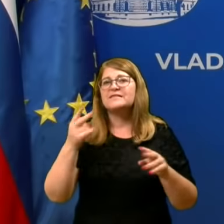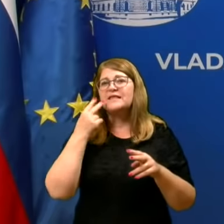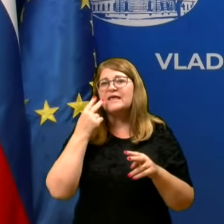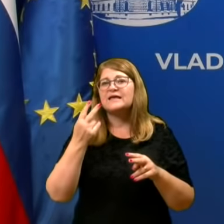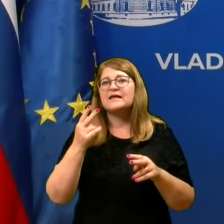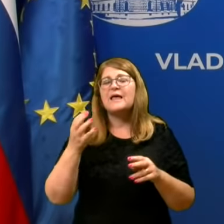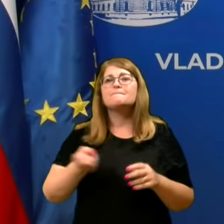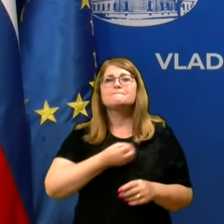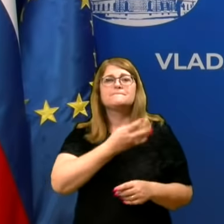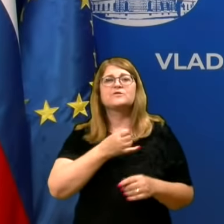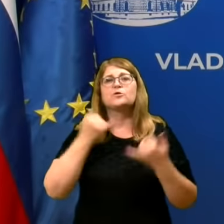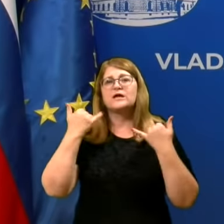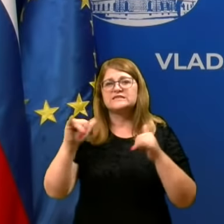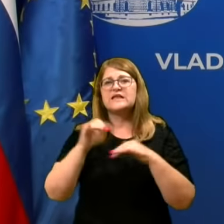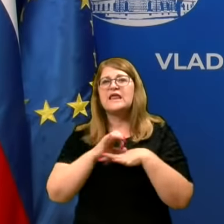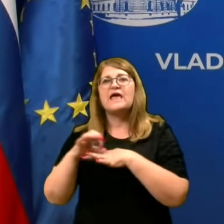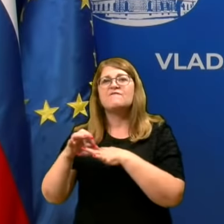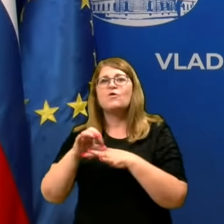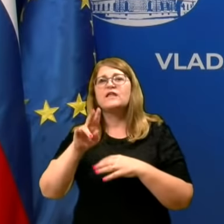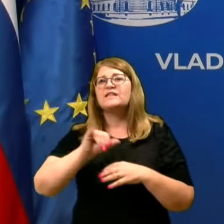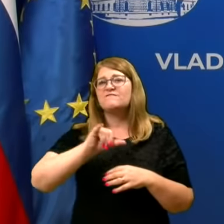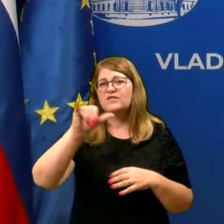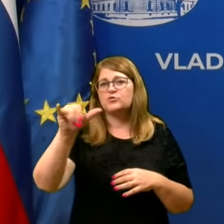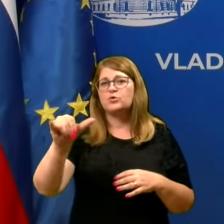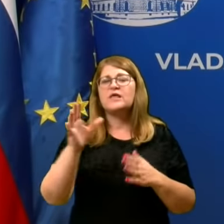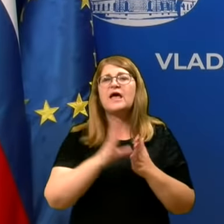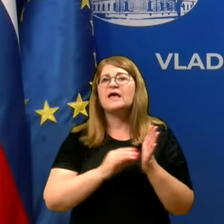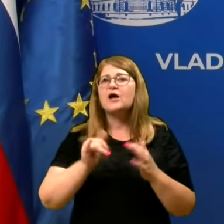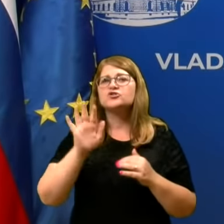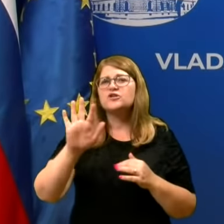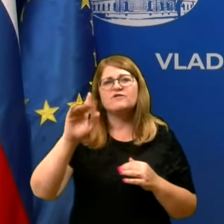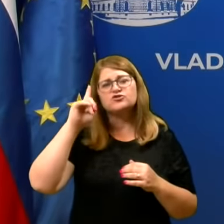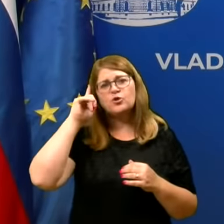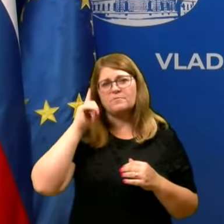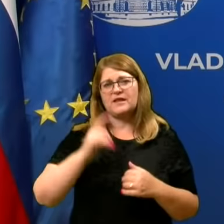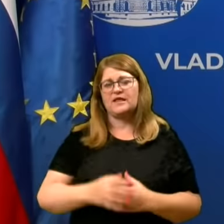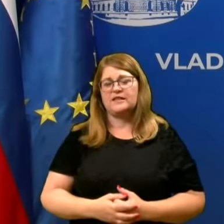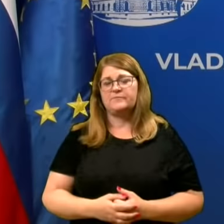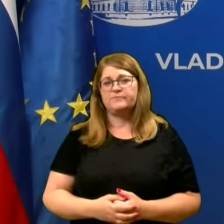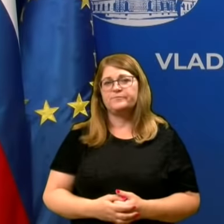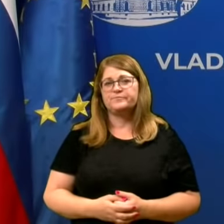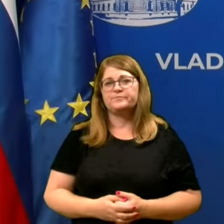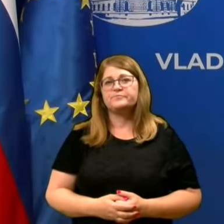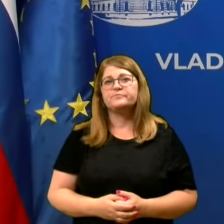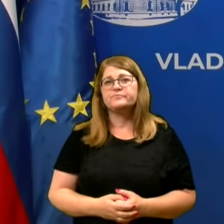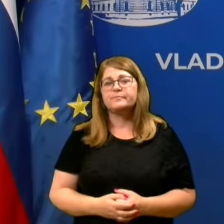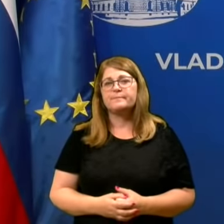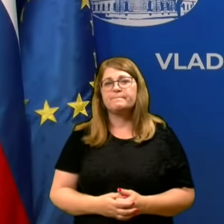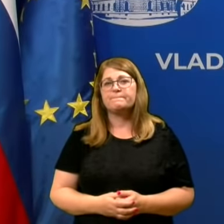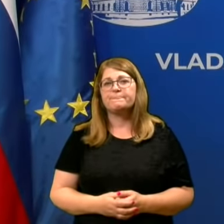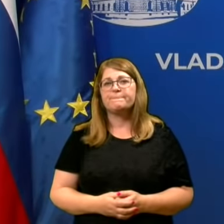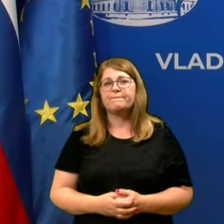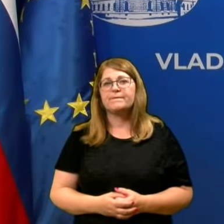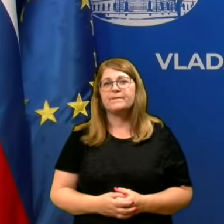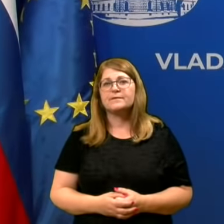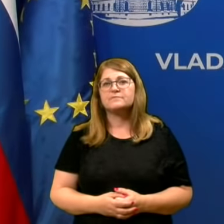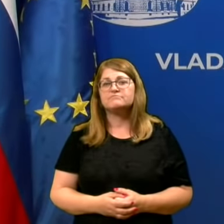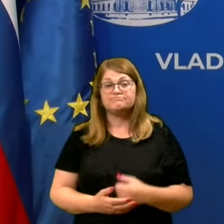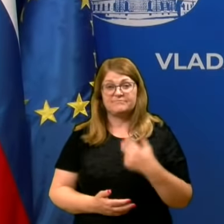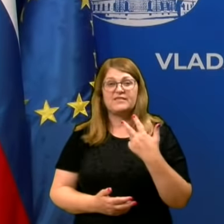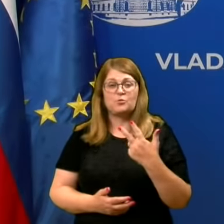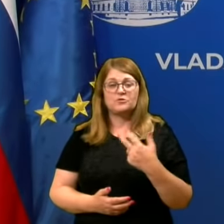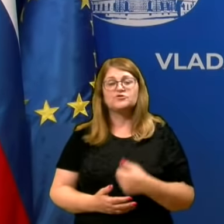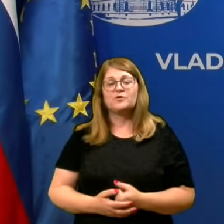maturanskih izletov vodenja v tujino. Kakšno je vaše stolišče, vaša priporočila? Tri vprašanja.